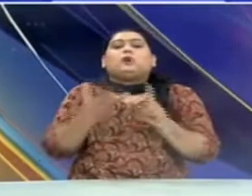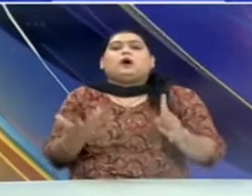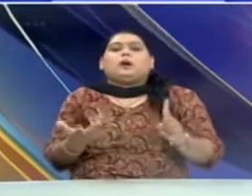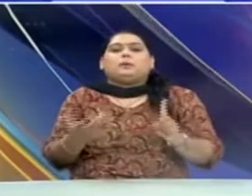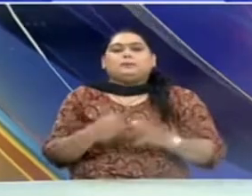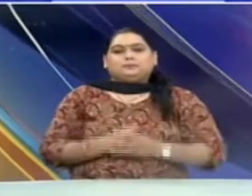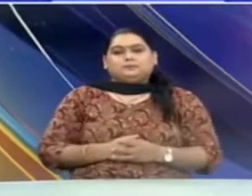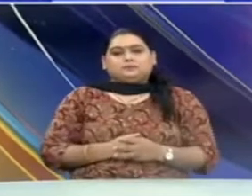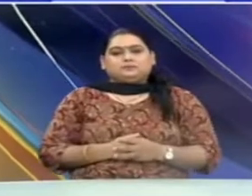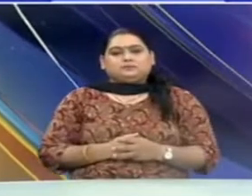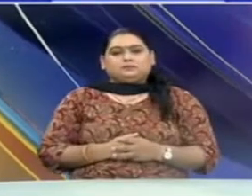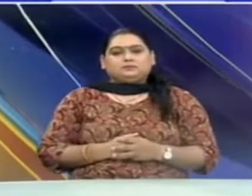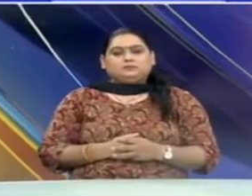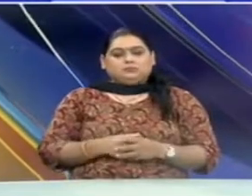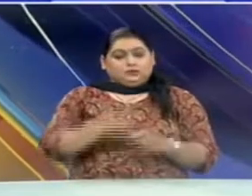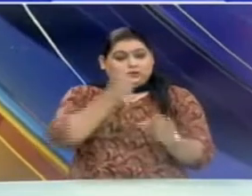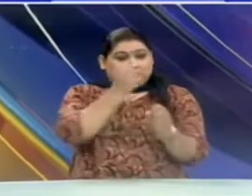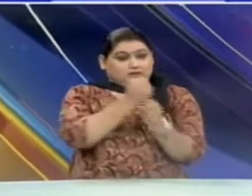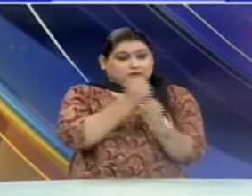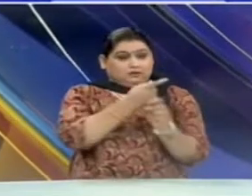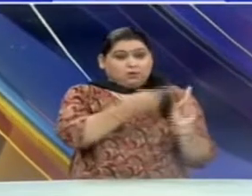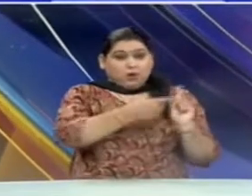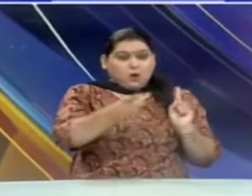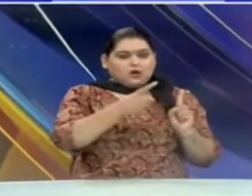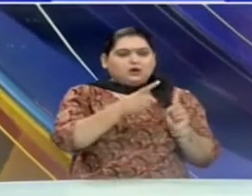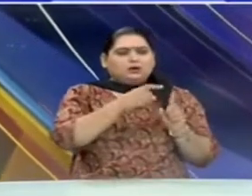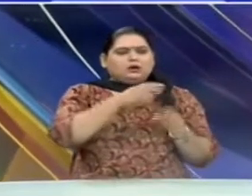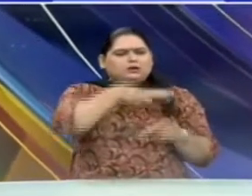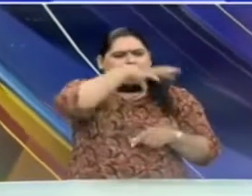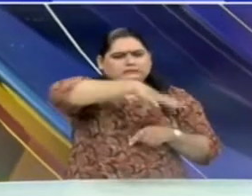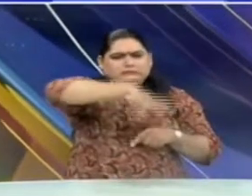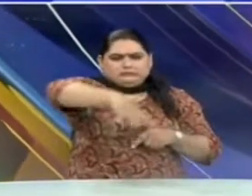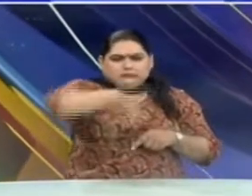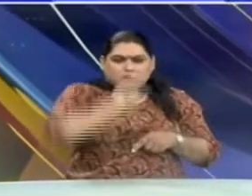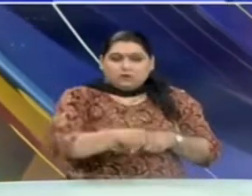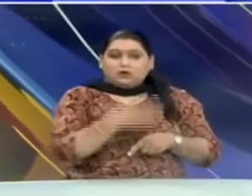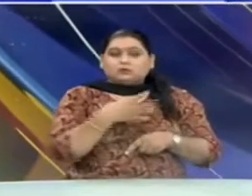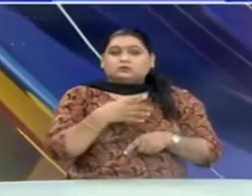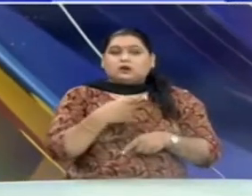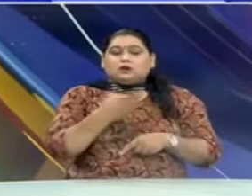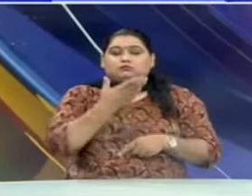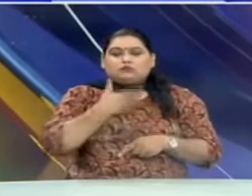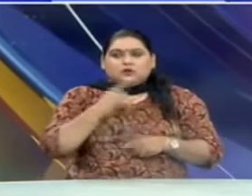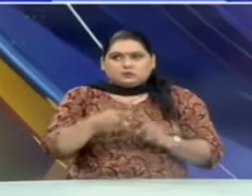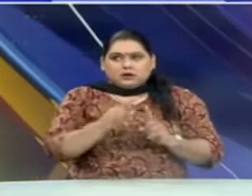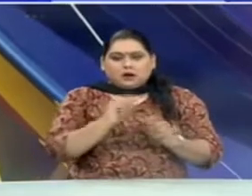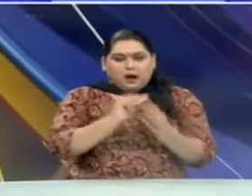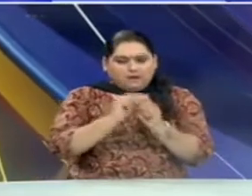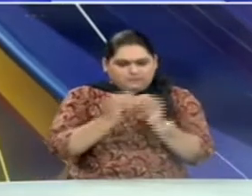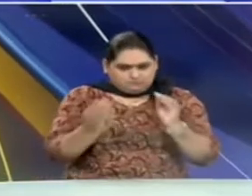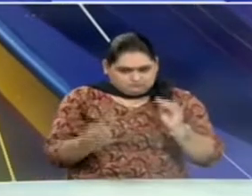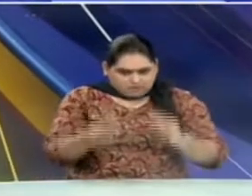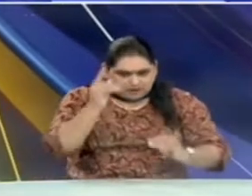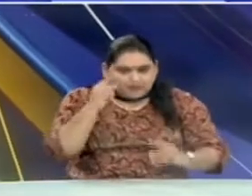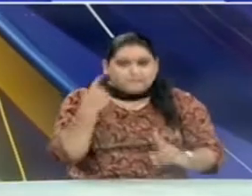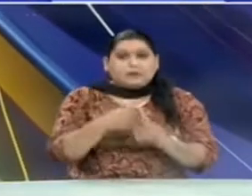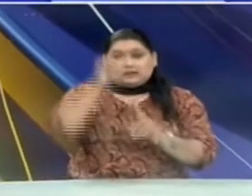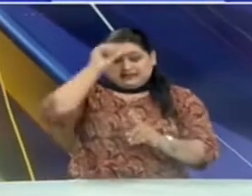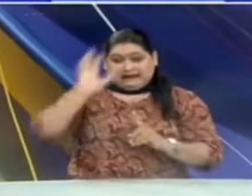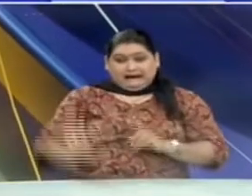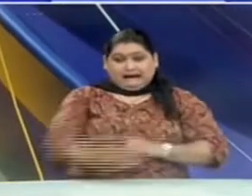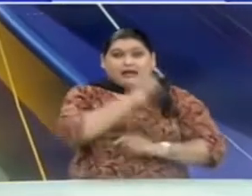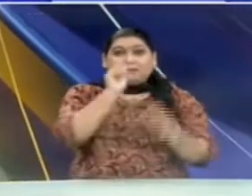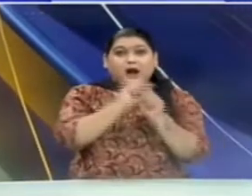हमारे सहकारी संस्तानों के विश्वयस्नियता और बड़े जिस तरह से उनका देशपर में कामकाज भी है उसको मजबूती भी मिलेगी